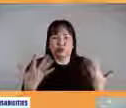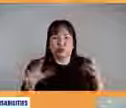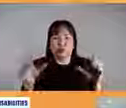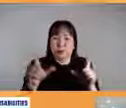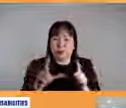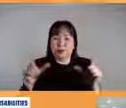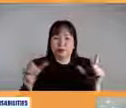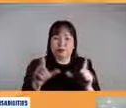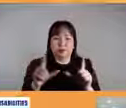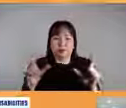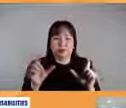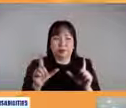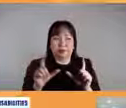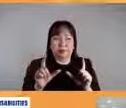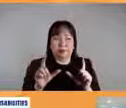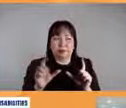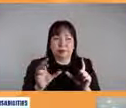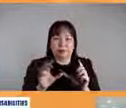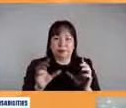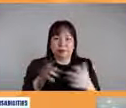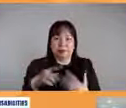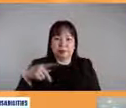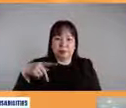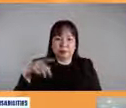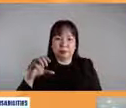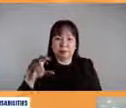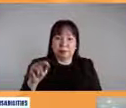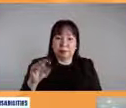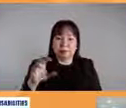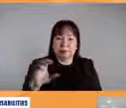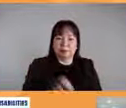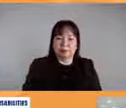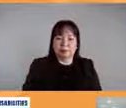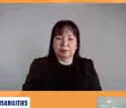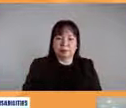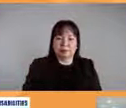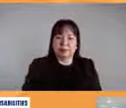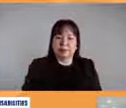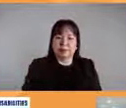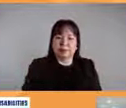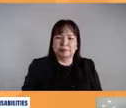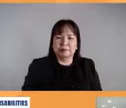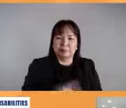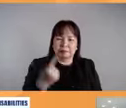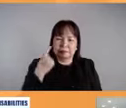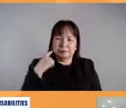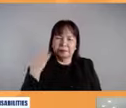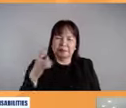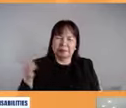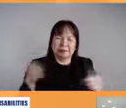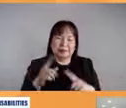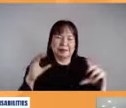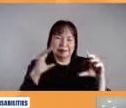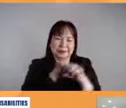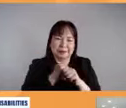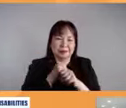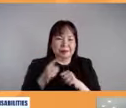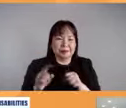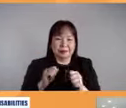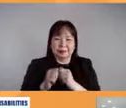po kami, no, ng PCNC. yun po siguro ang pinakamaikli, no, na